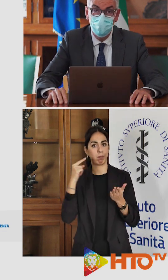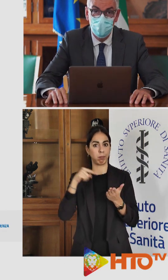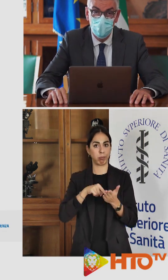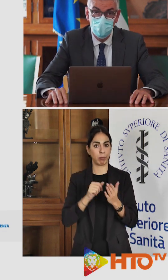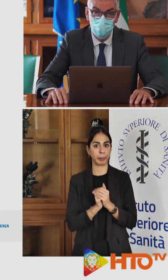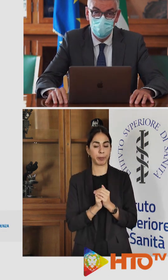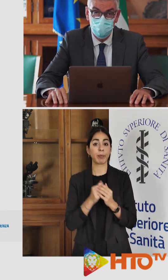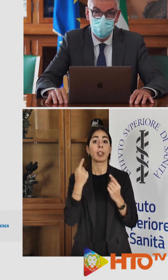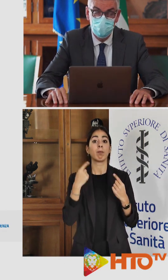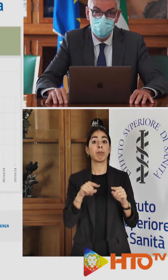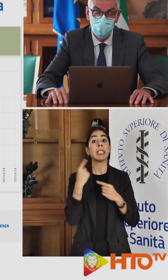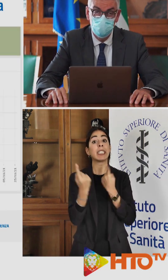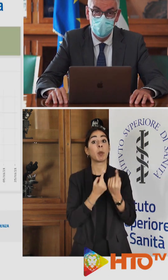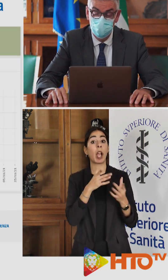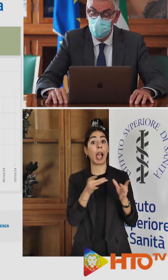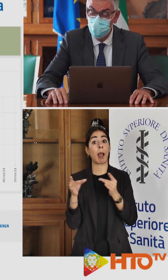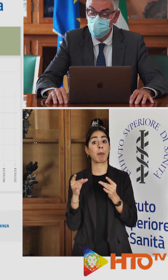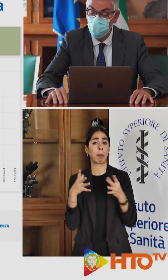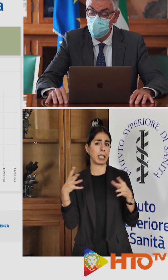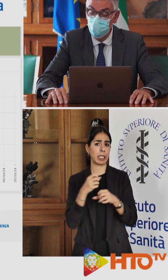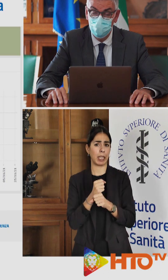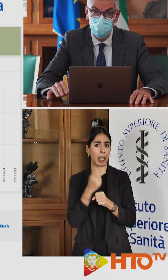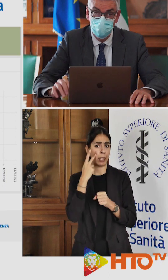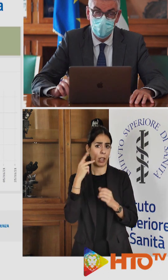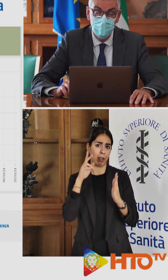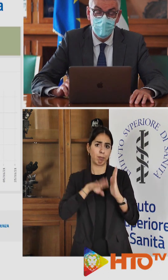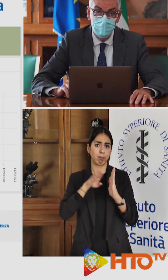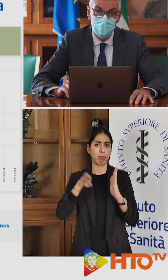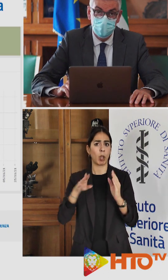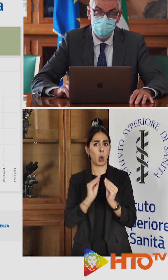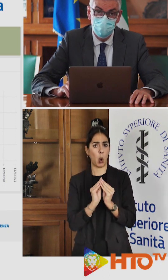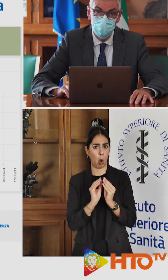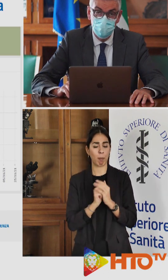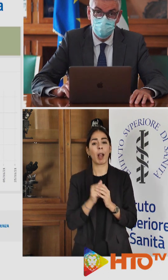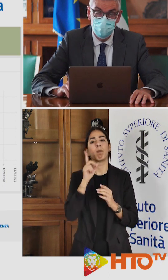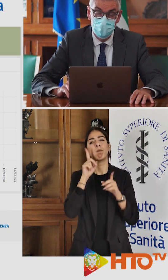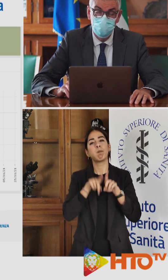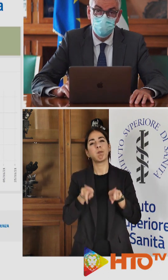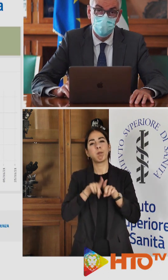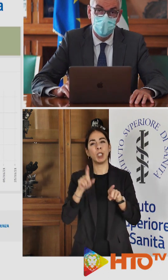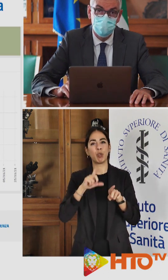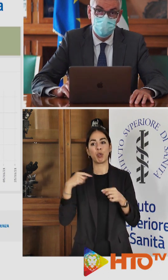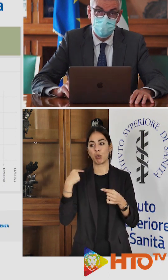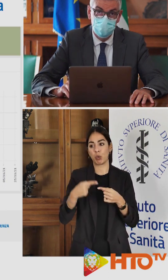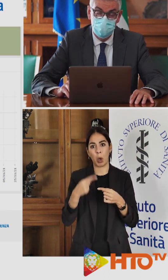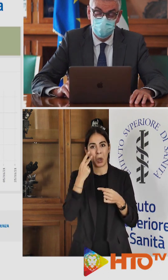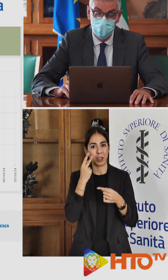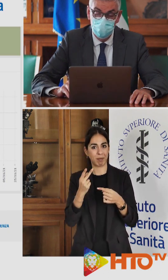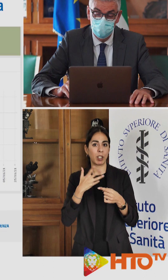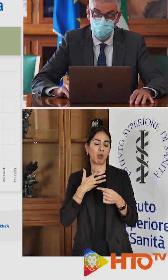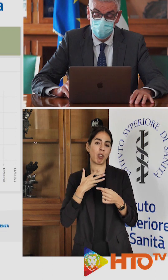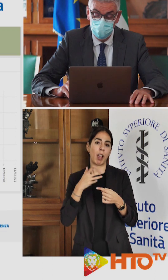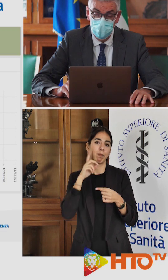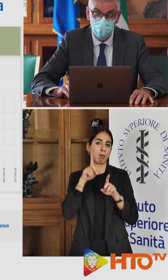Questo è il quadro epidemiologico sintetico dell'andamento dell'epidemia, come sempre i dati degli ultimi giorni sono caratterizzati